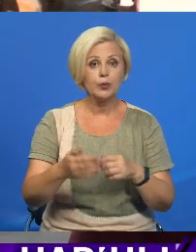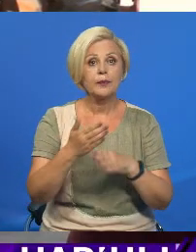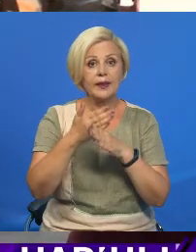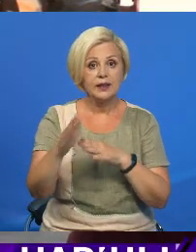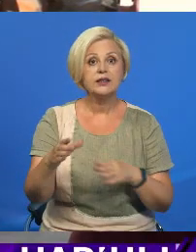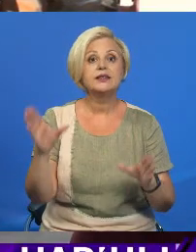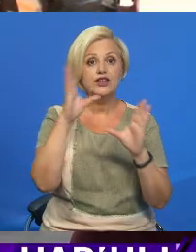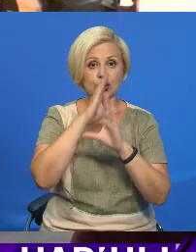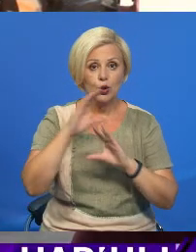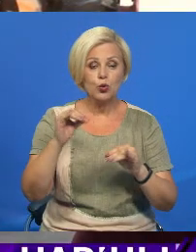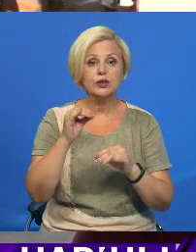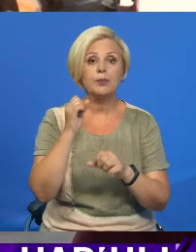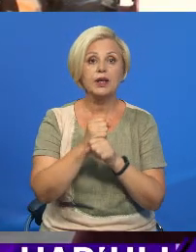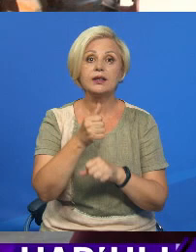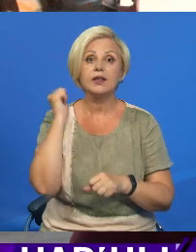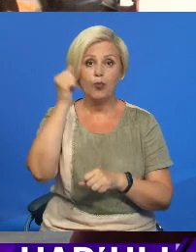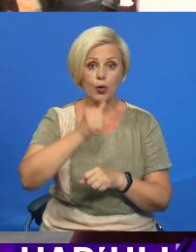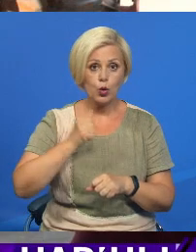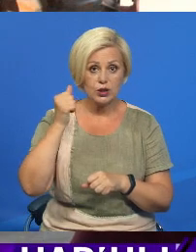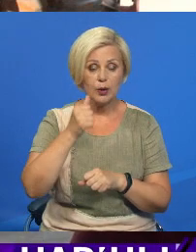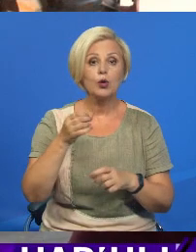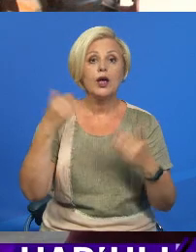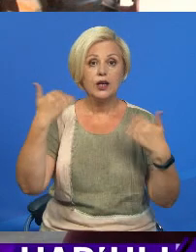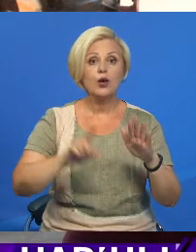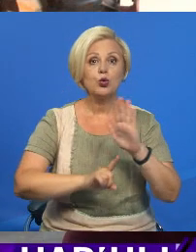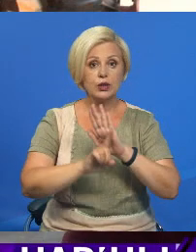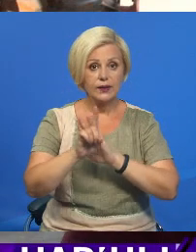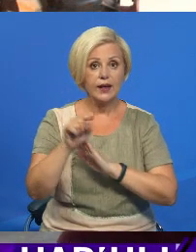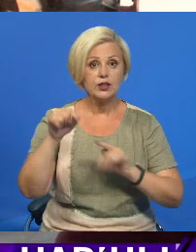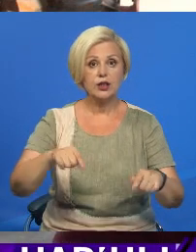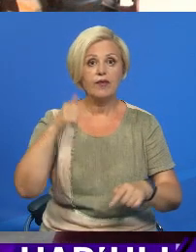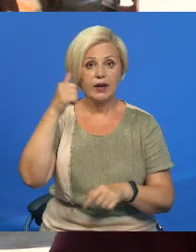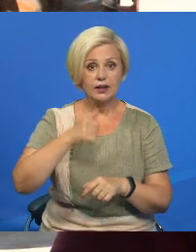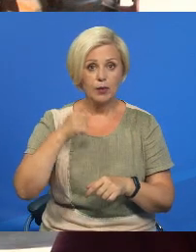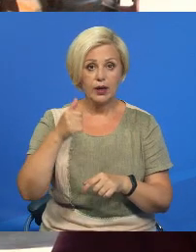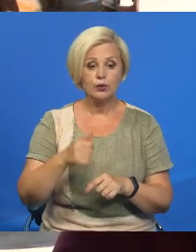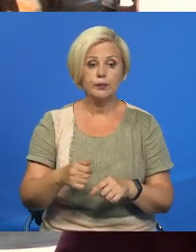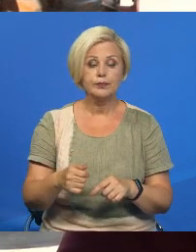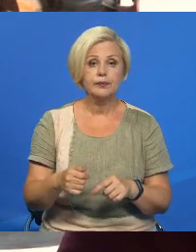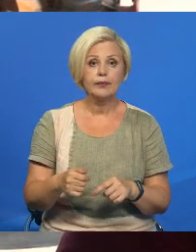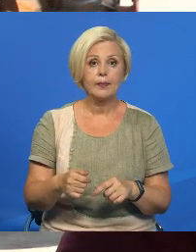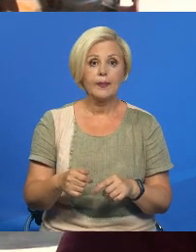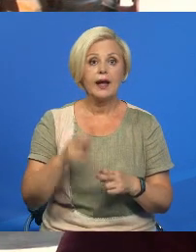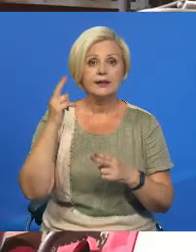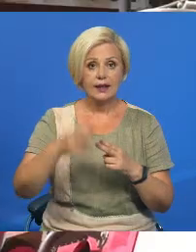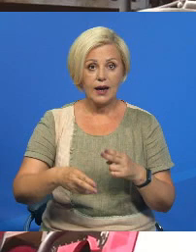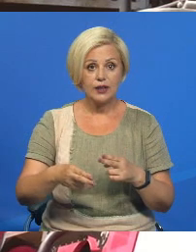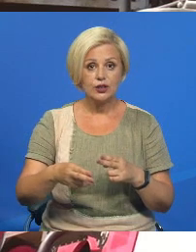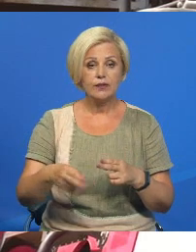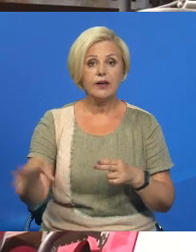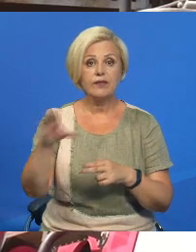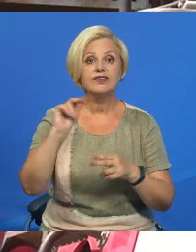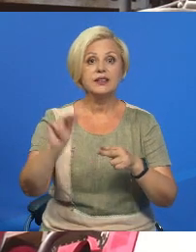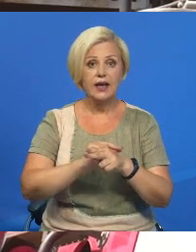успели, сделали в прошлом году. Ну и уже начали в этом году, заканчиваем. Все